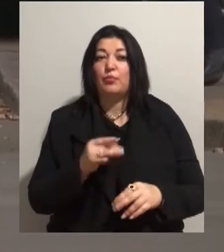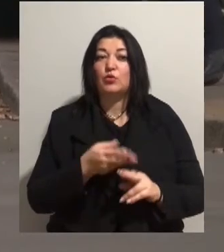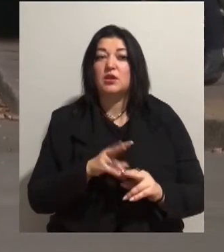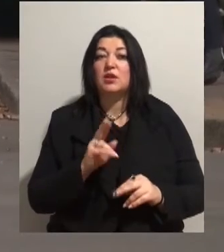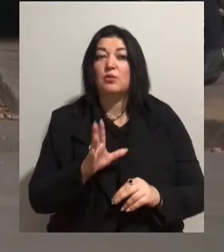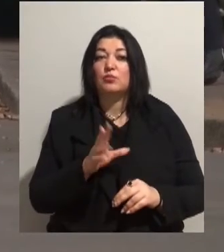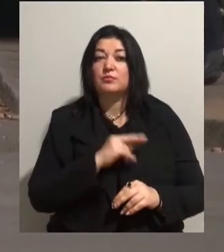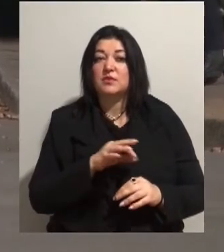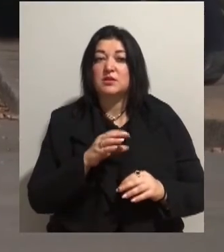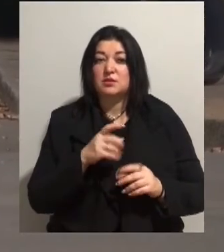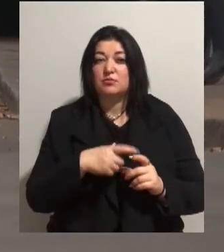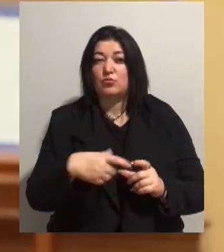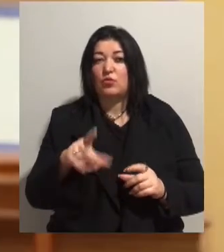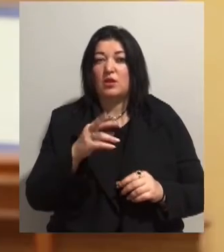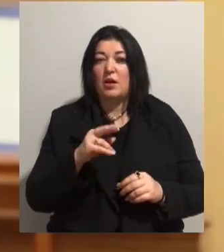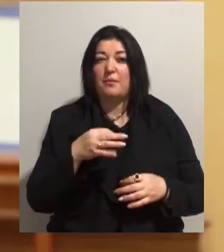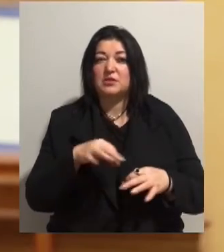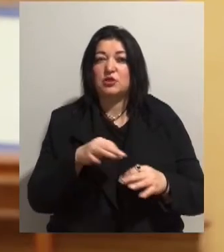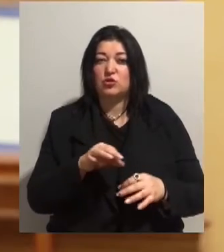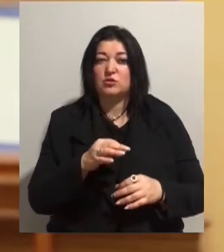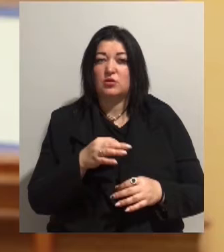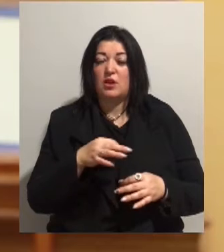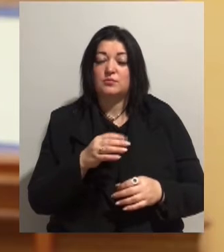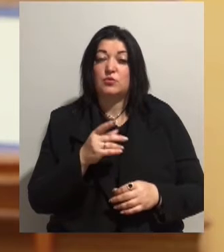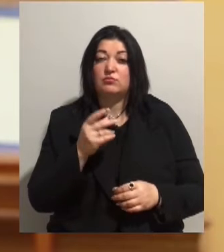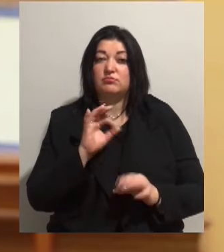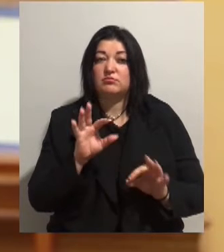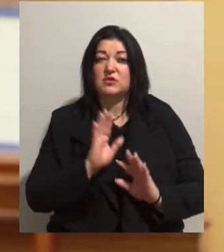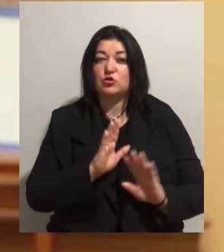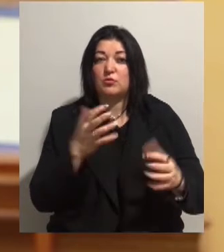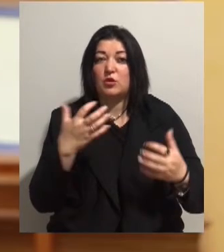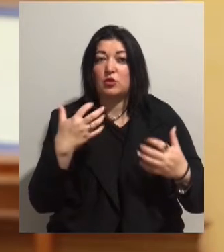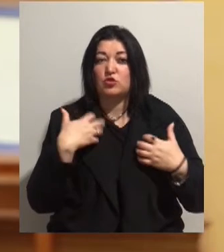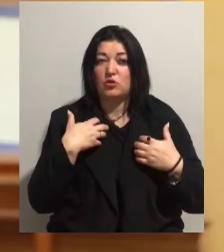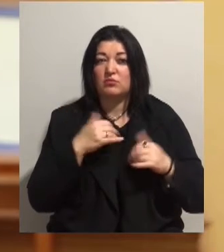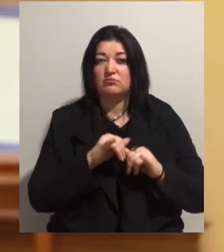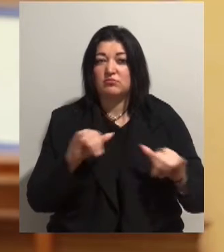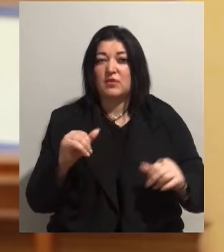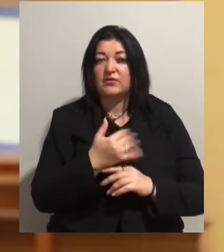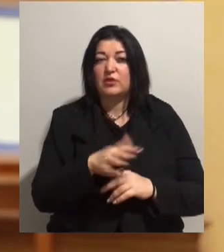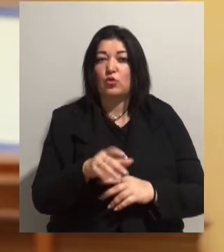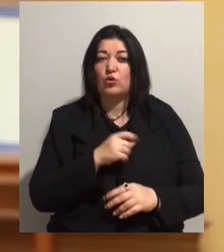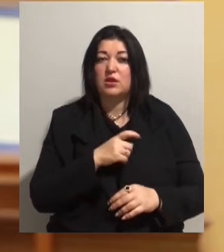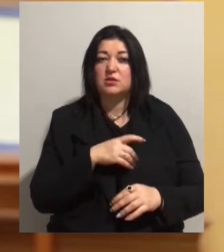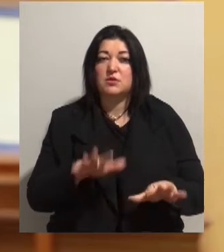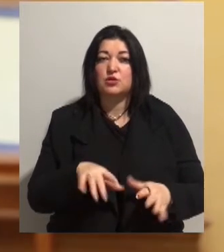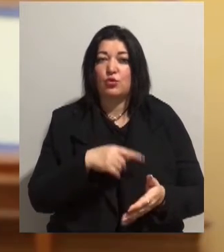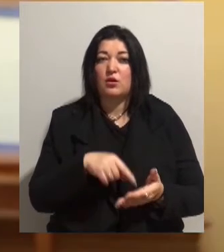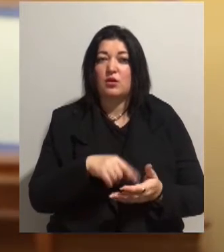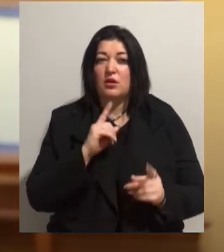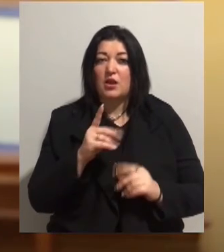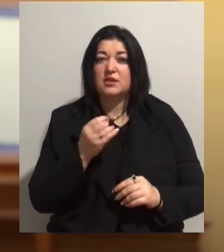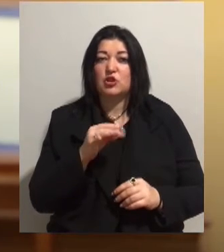пасажирського транспорту, повідомив заступник навчальника управління розвитку транспортної інфраструктури Одеської міської ради Сергій Щербань.